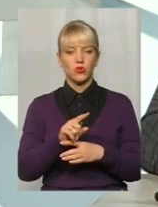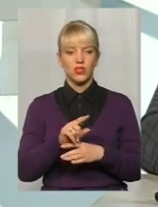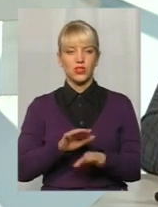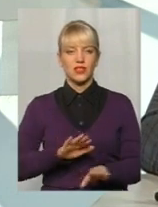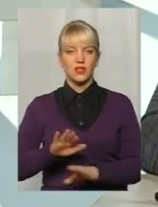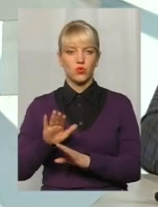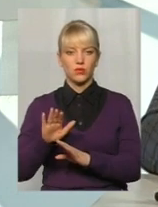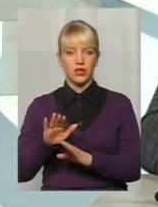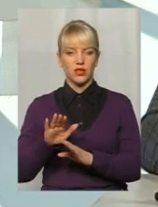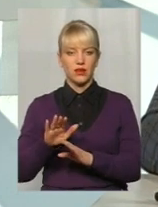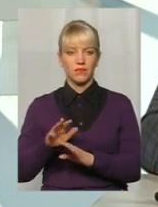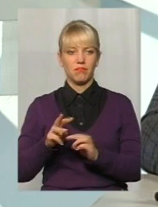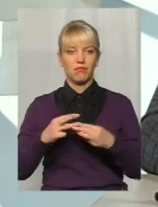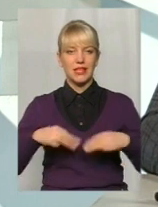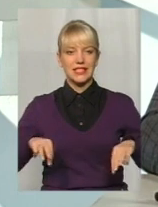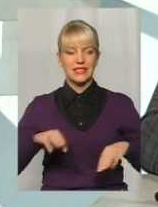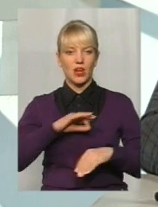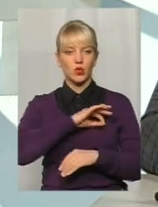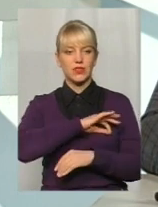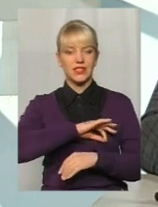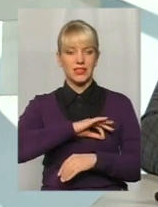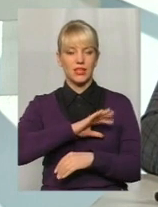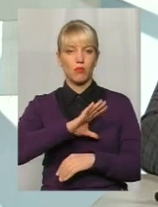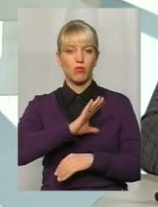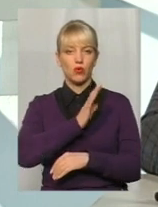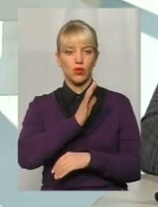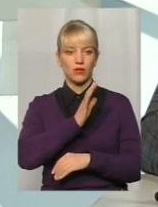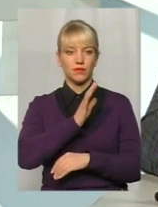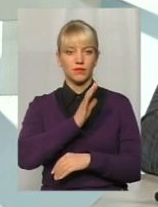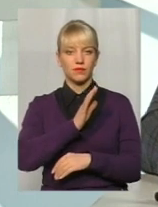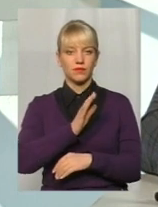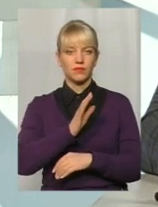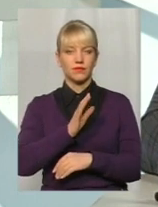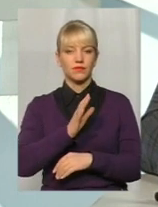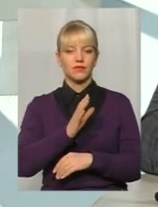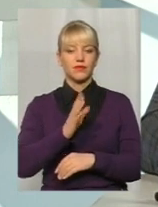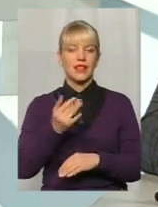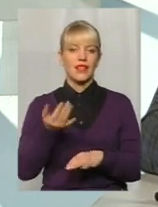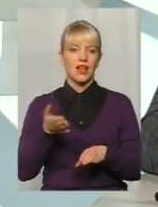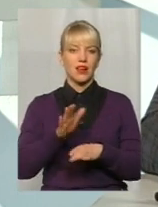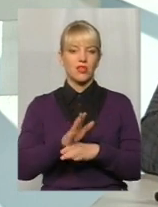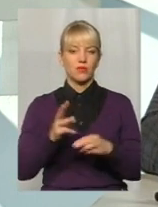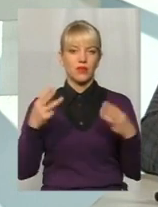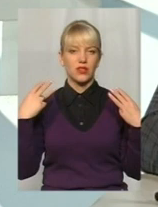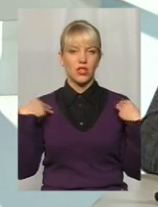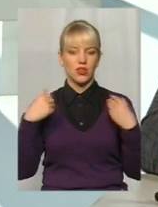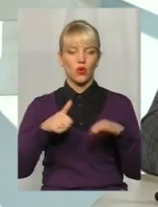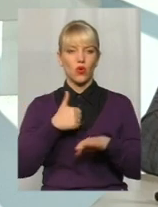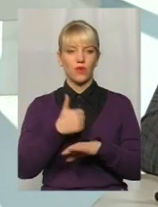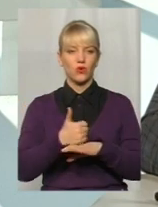міністра юстиції, було і наказом начальника головного